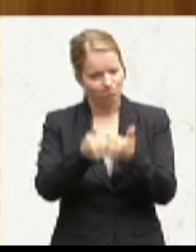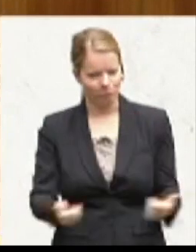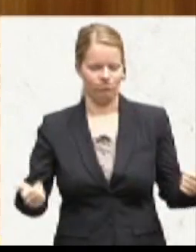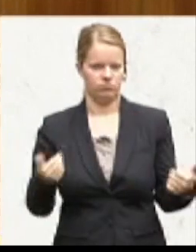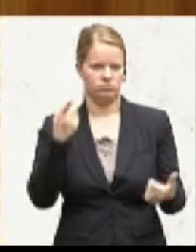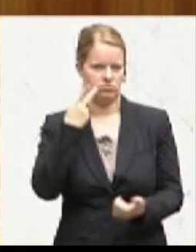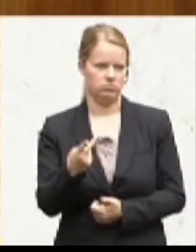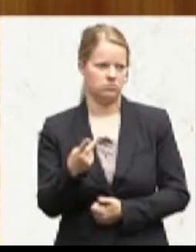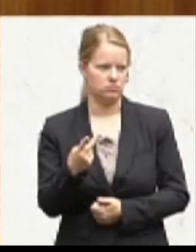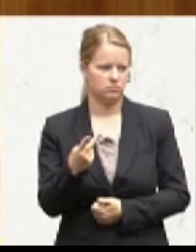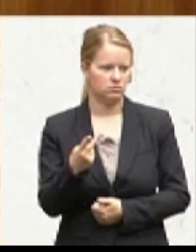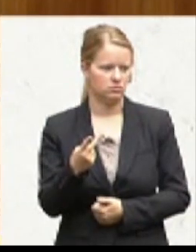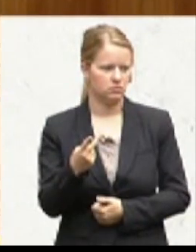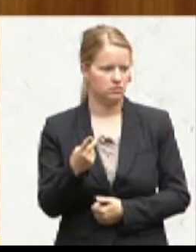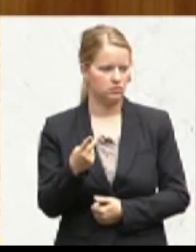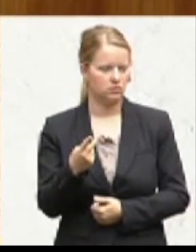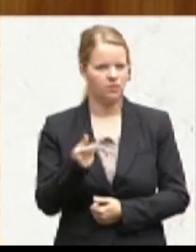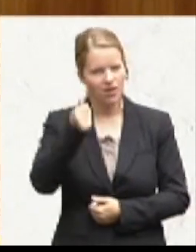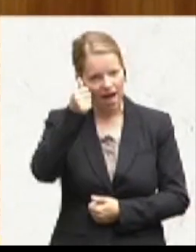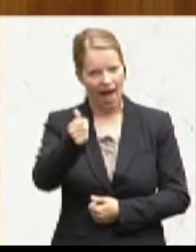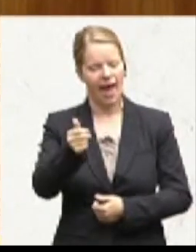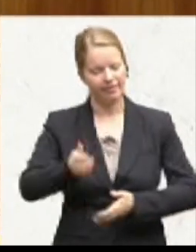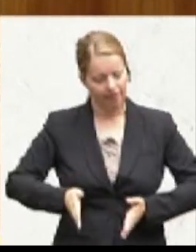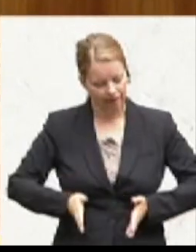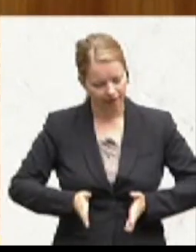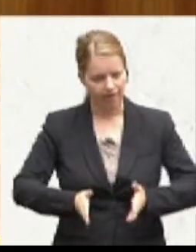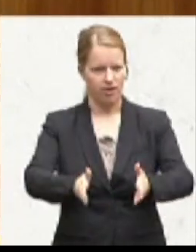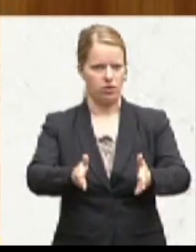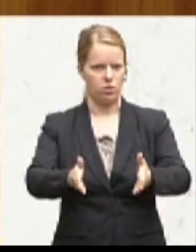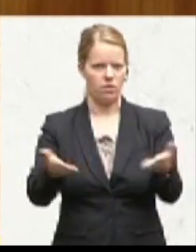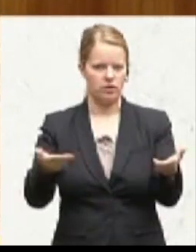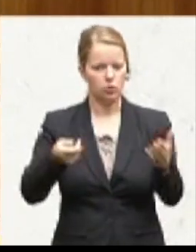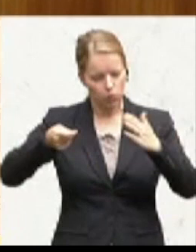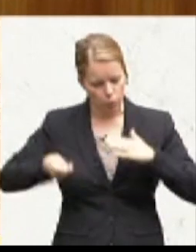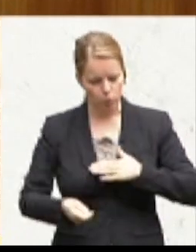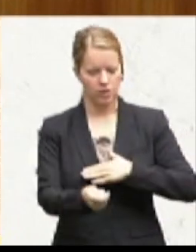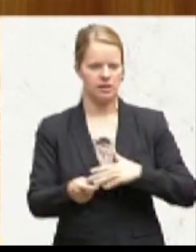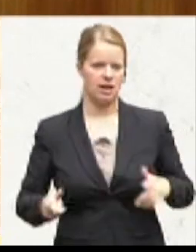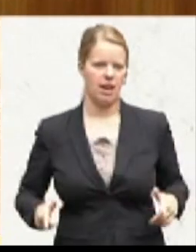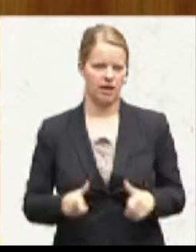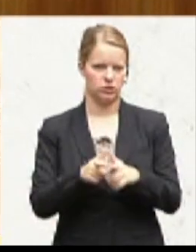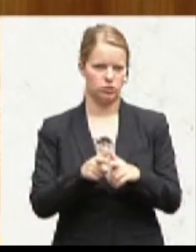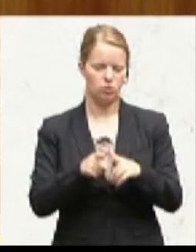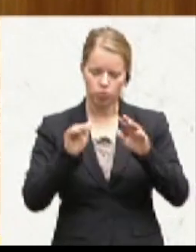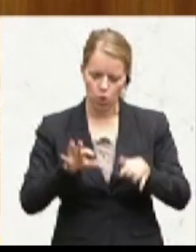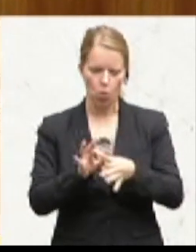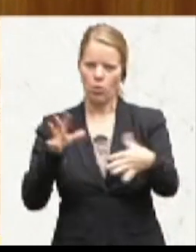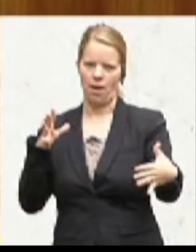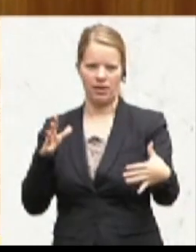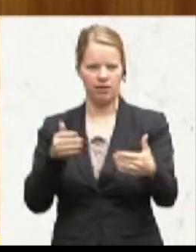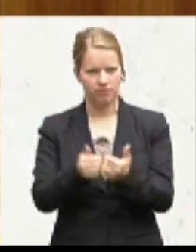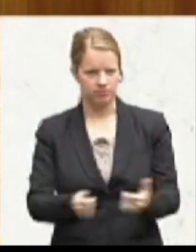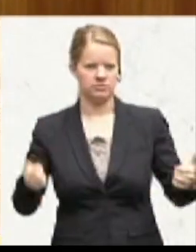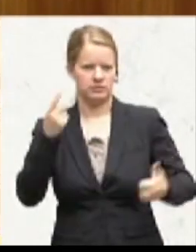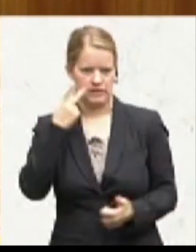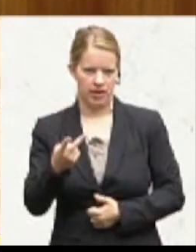eine Stoßrichtung haben, dass also hier Unterhaltsleistung davon getrennt gesehen wird. Prinzipiell zeigt die Diskussion aber